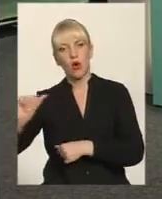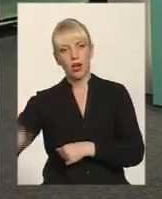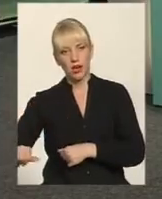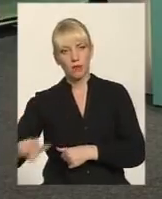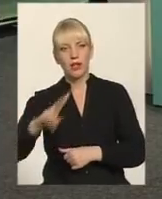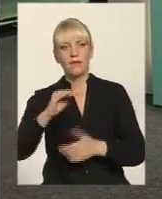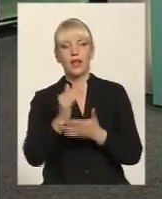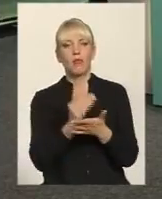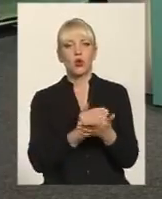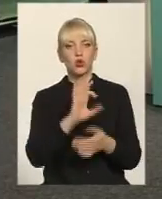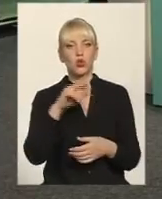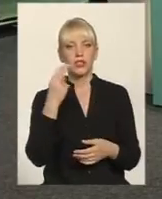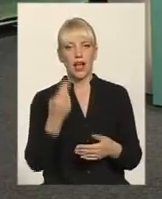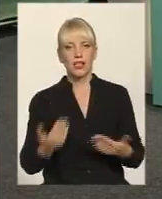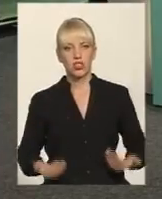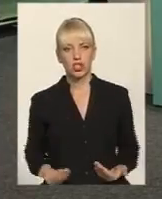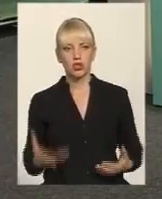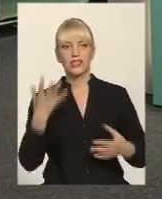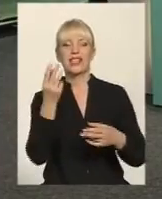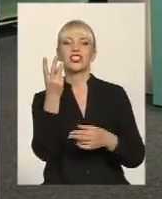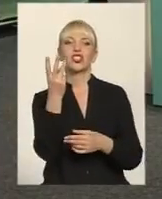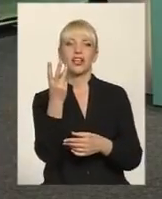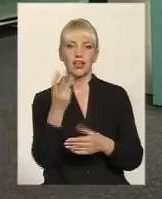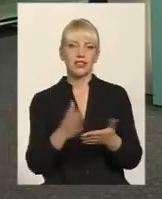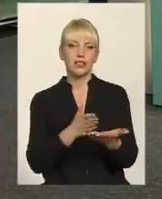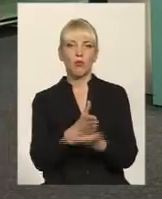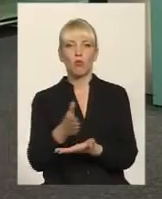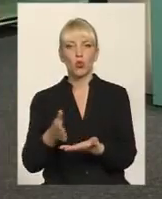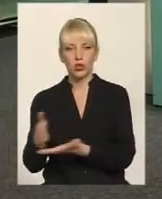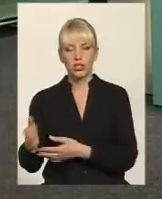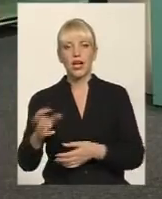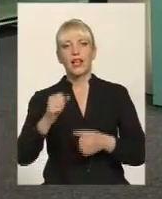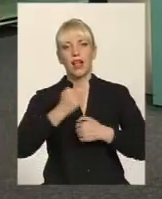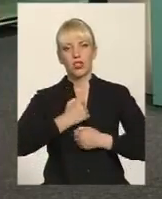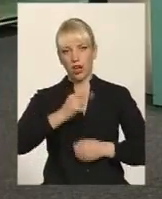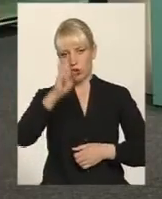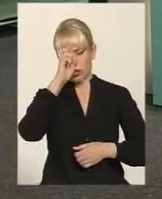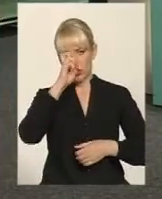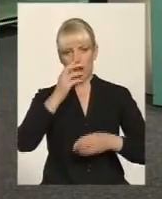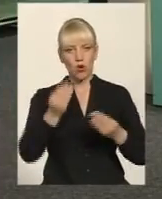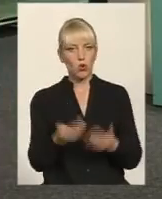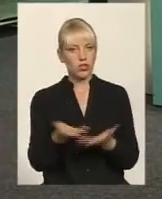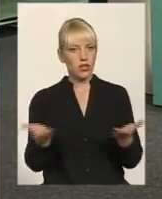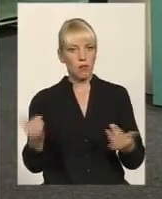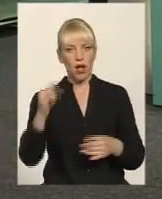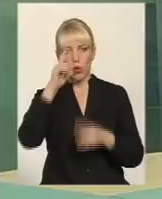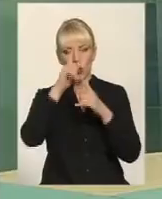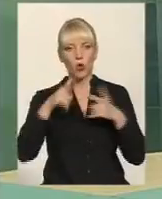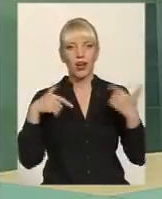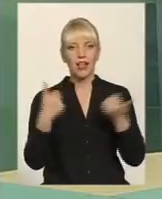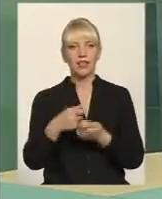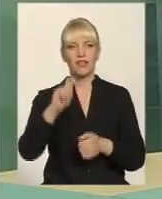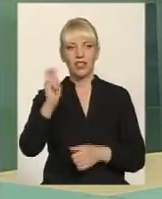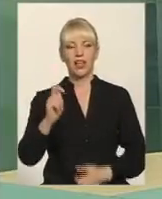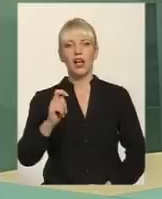програму «Соціальне житло» – це ще третій пункт. На жаль, коштів в державному бюджеті немає. В країні війна. В країні немає